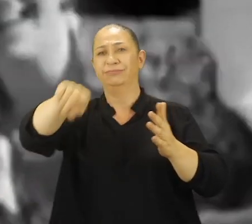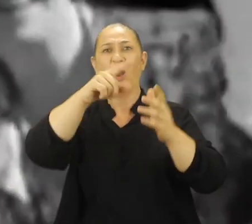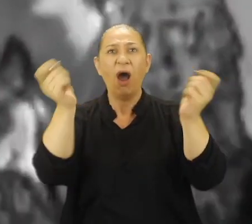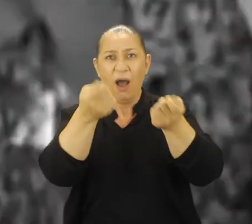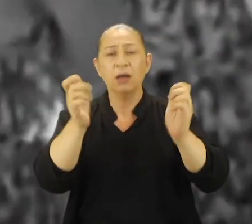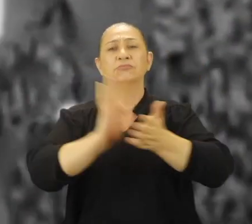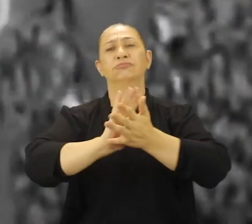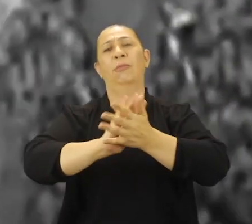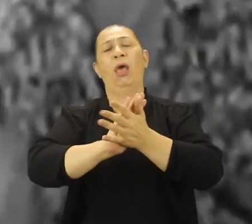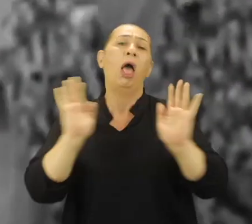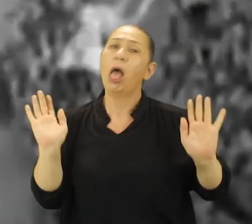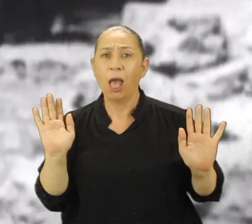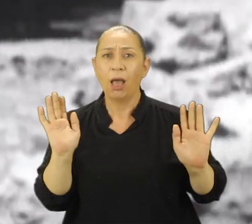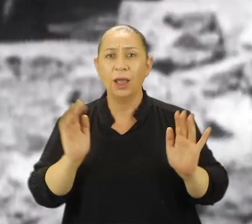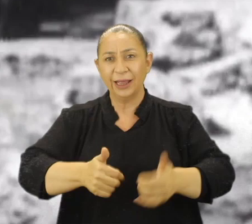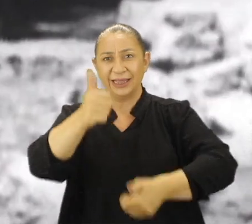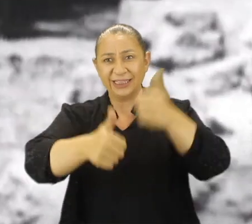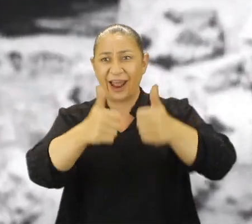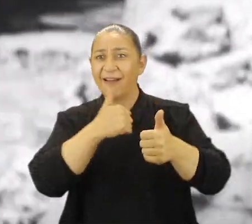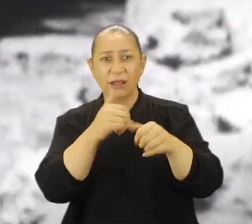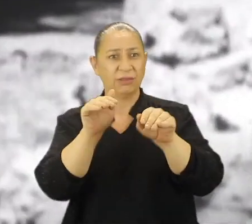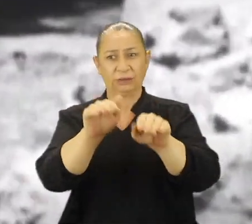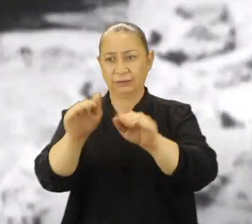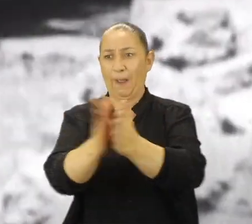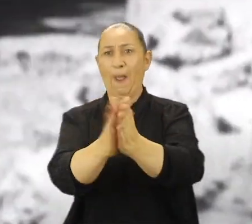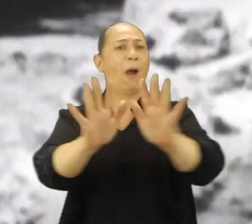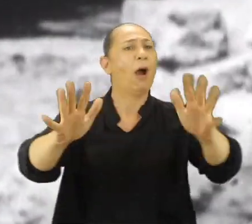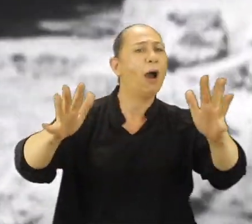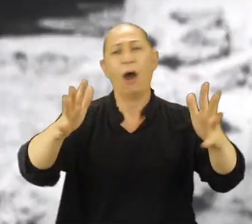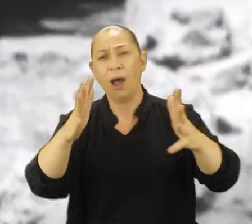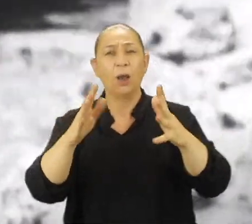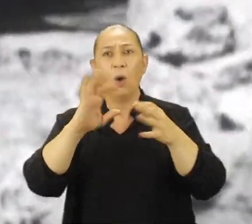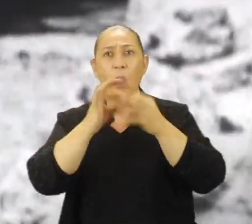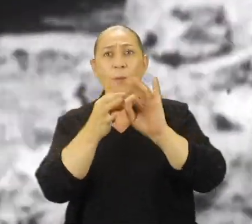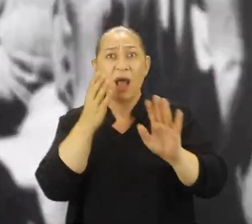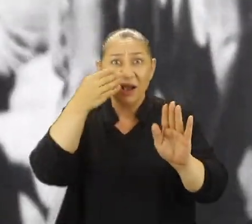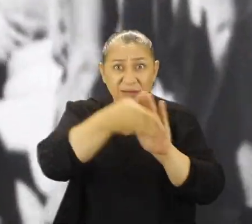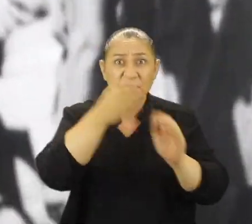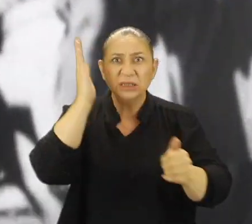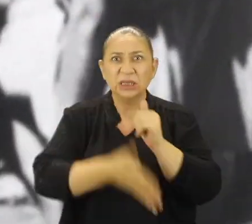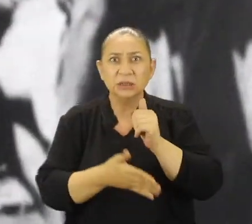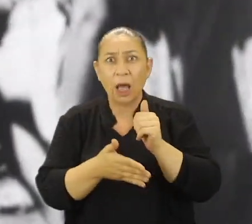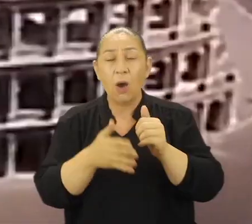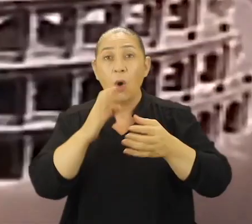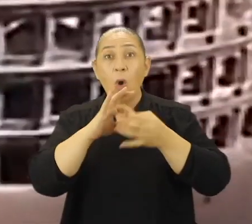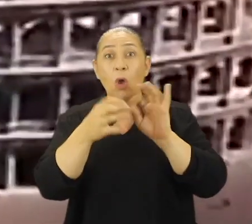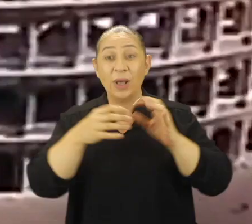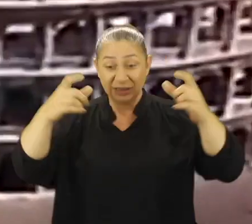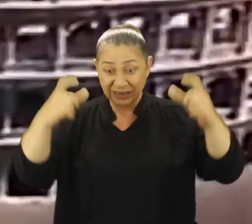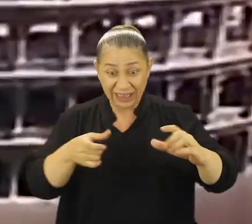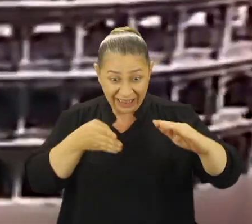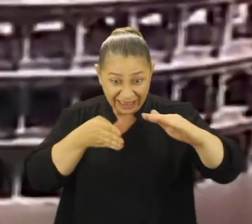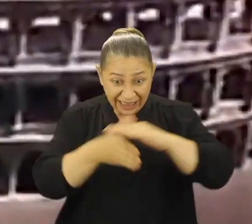alkışlamak olduğunu biliyor muydunuz? Yarışın erkekleri desteklemekle mükellef olan kadınların olimpiyatlara katılması yasaktı. Çünkü